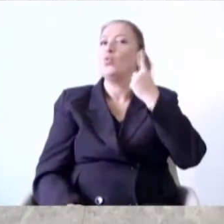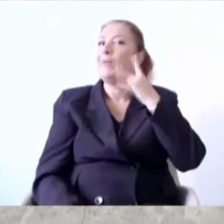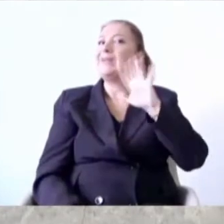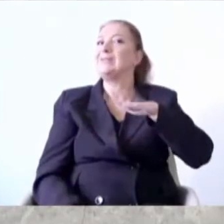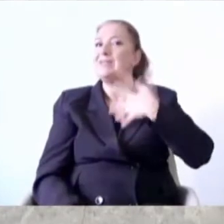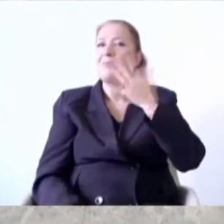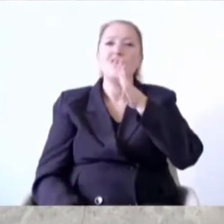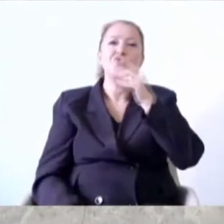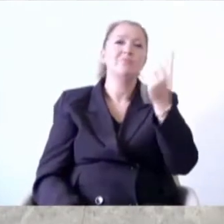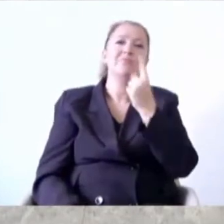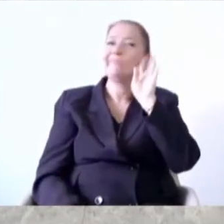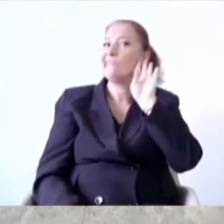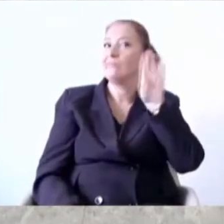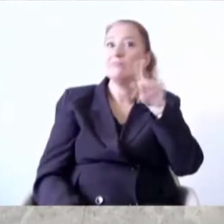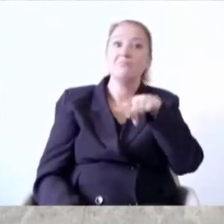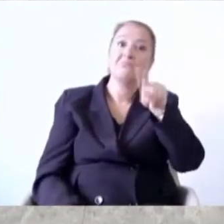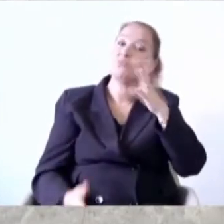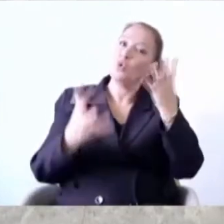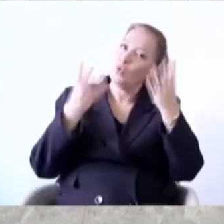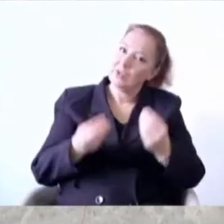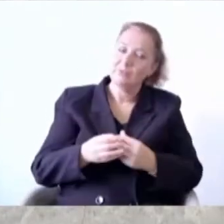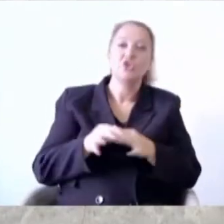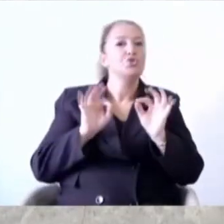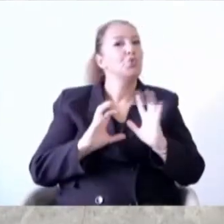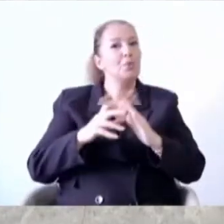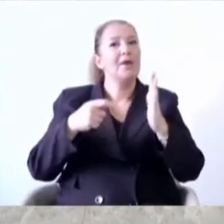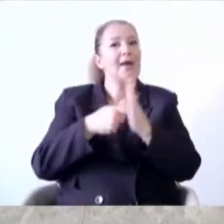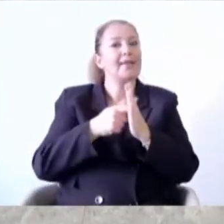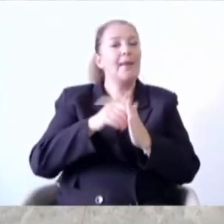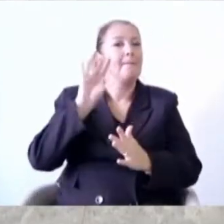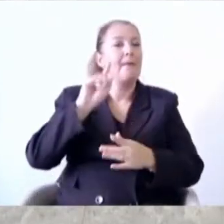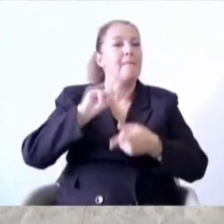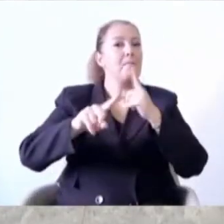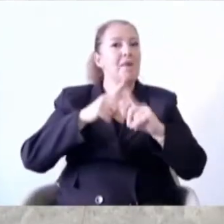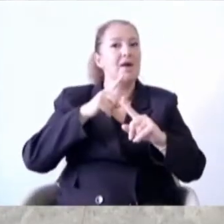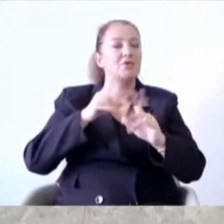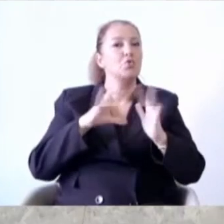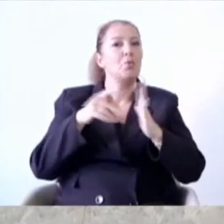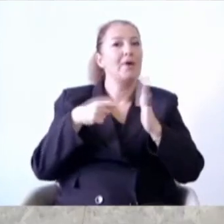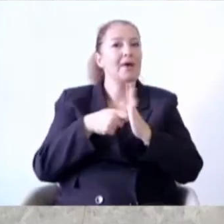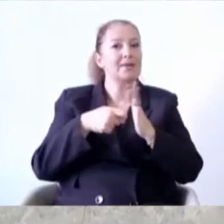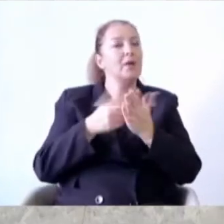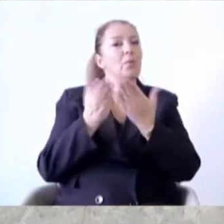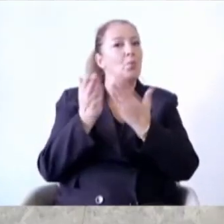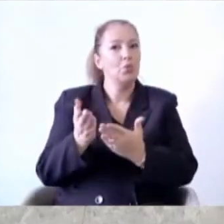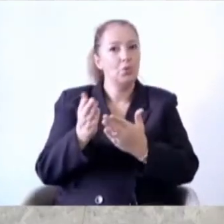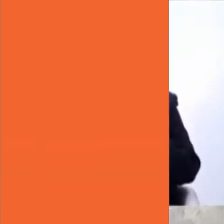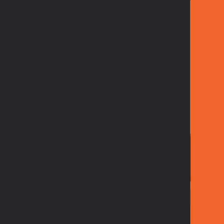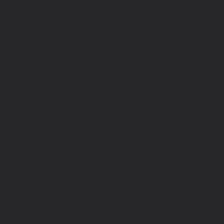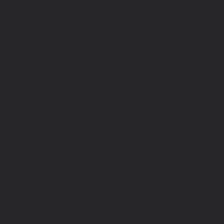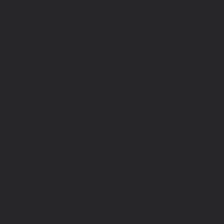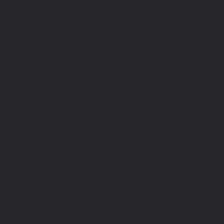alamayabilir. Evet şimdi gruplar adına Milliyetçi Hareket Partisi grubu adına buyurun. Evet